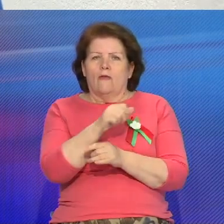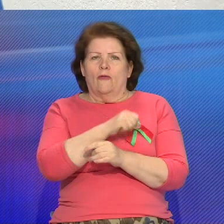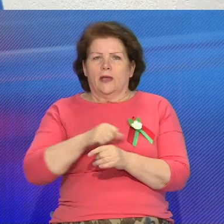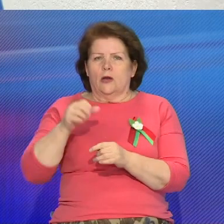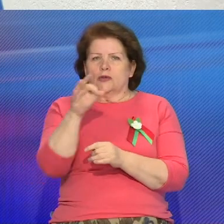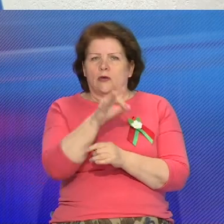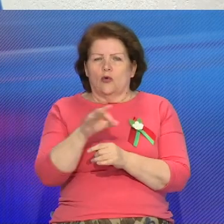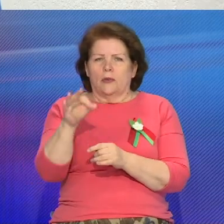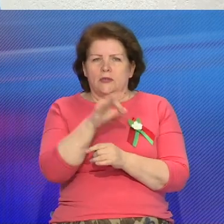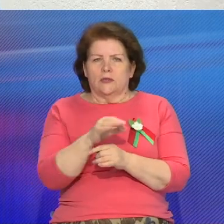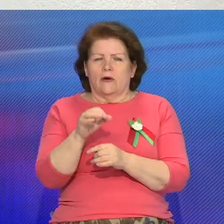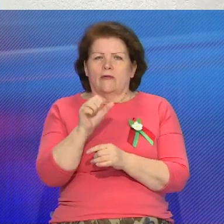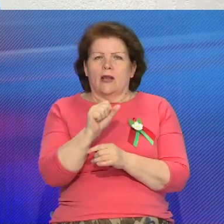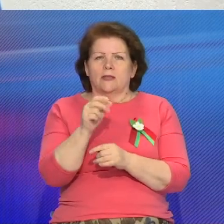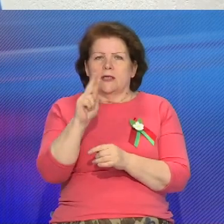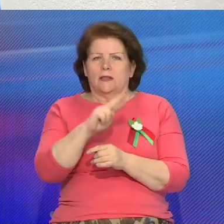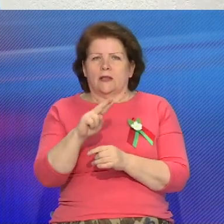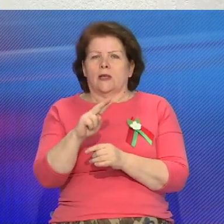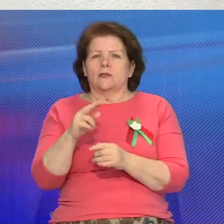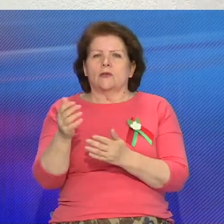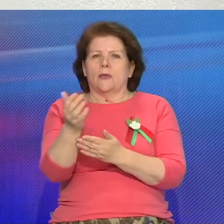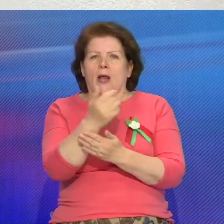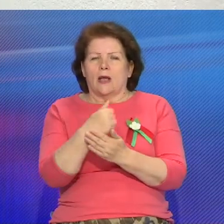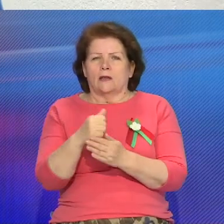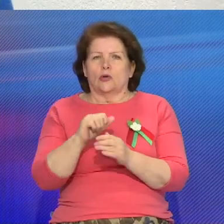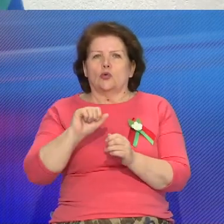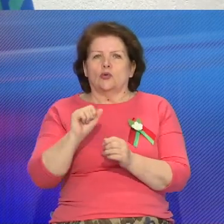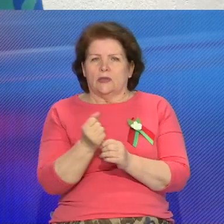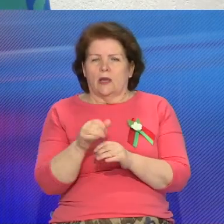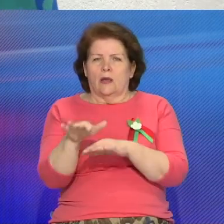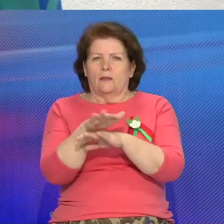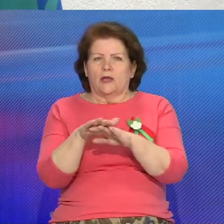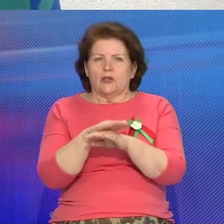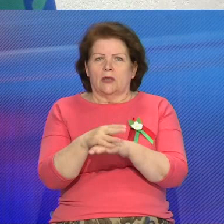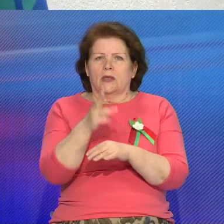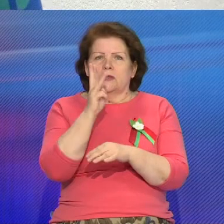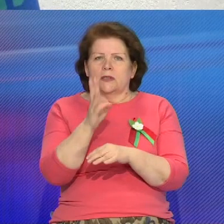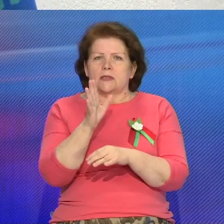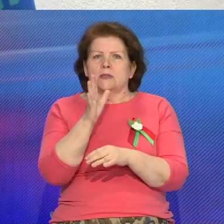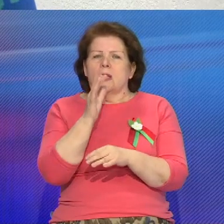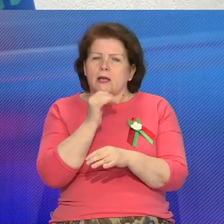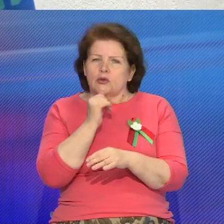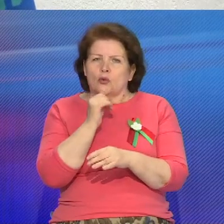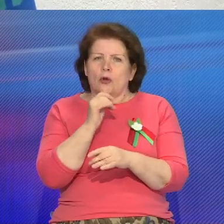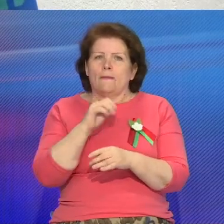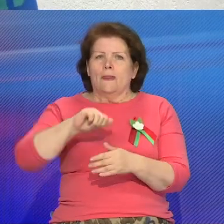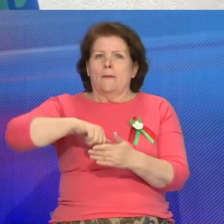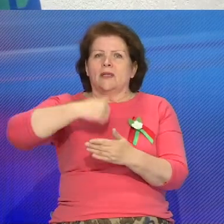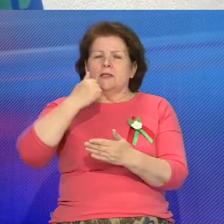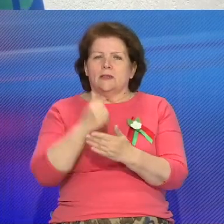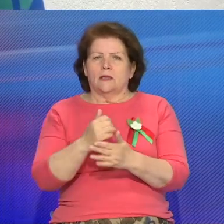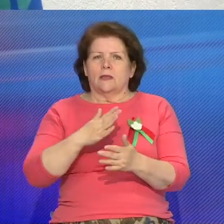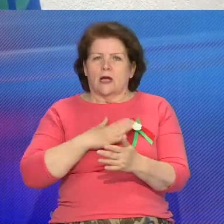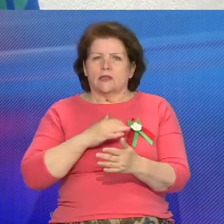области на Александрии собирают друзей. Площадка посвящена 30 лет президентству нашего Александра